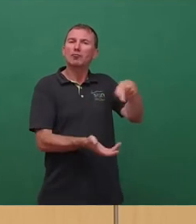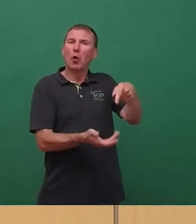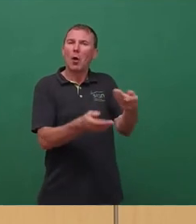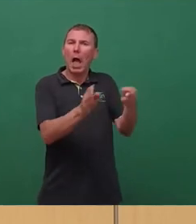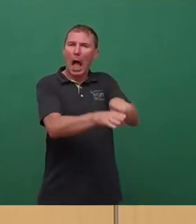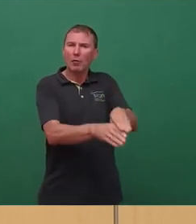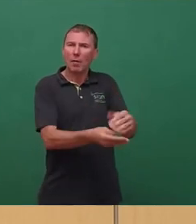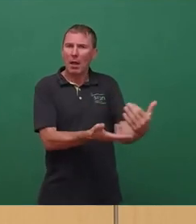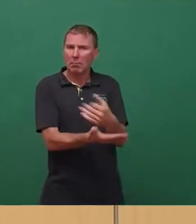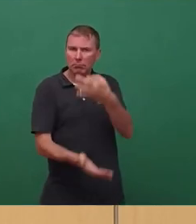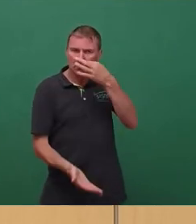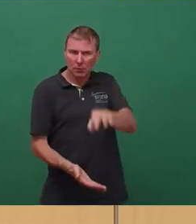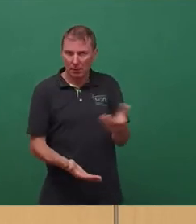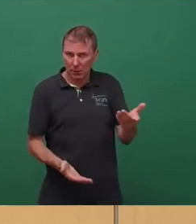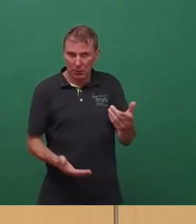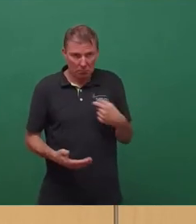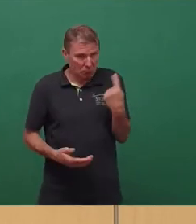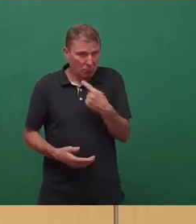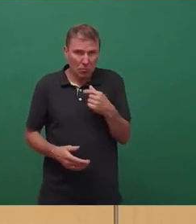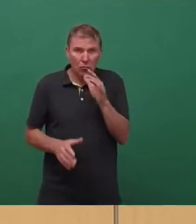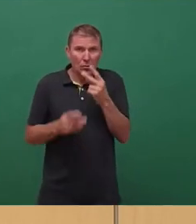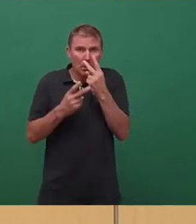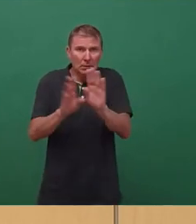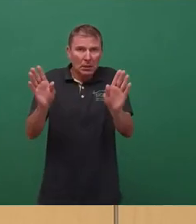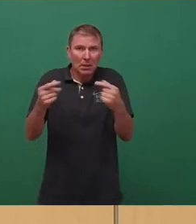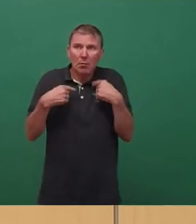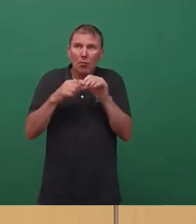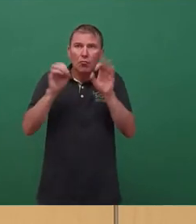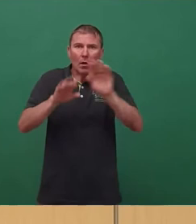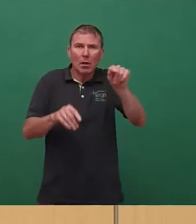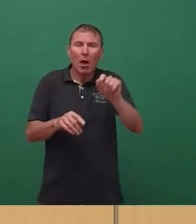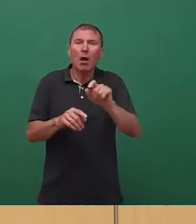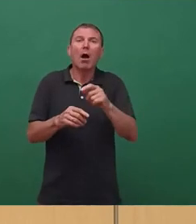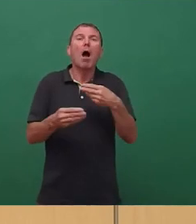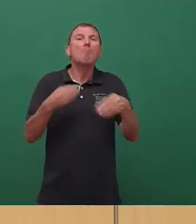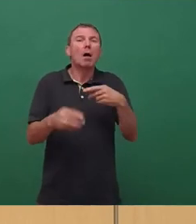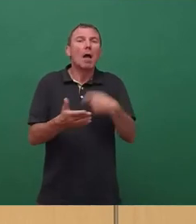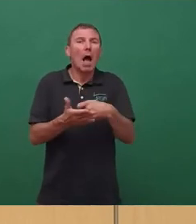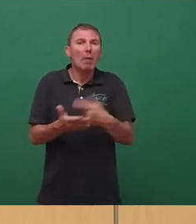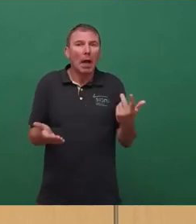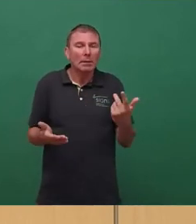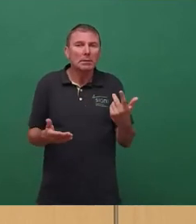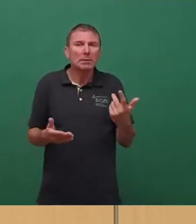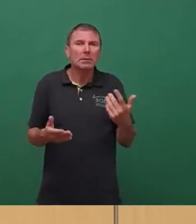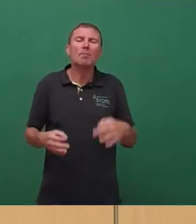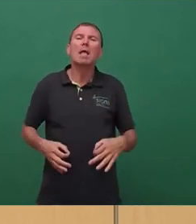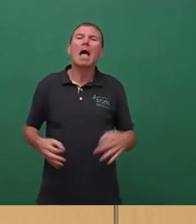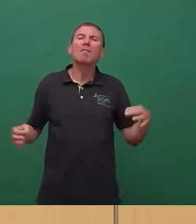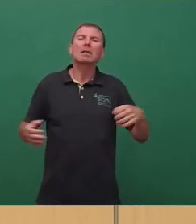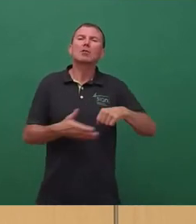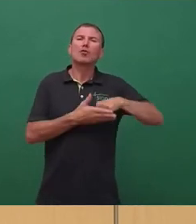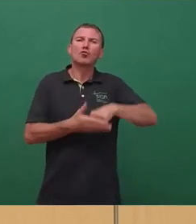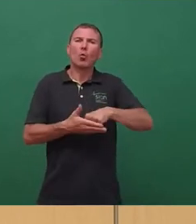die so noch nicht erkennbar waren. Rohstoffpreise und der inflationäre Druck zeigen für mich eine